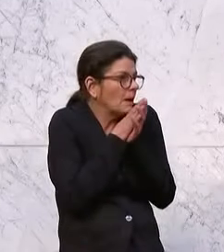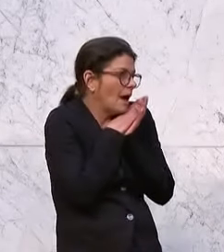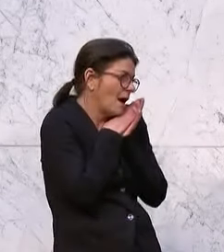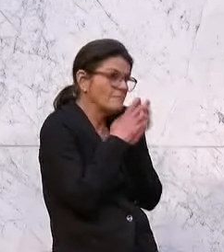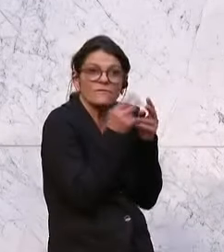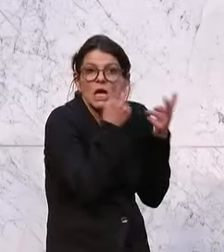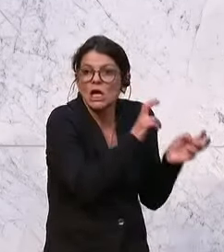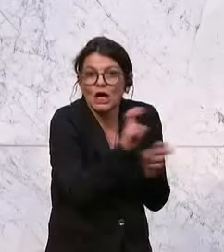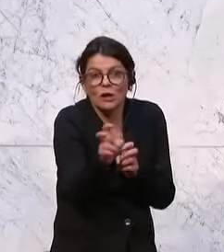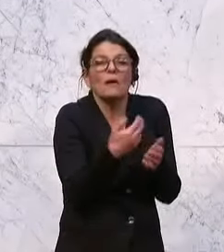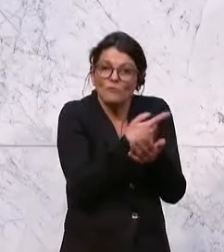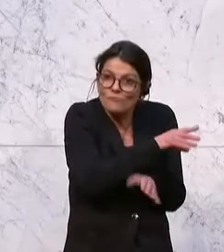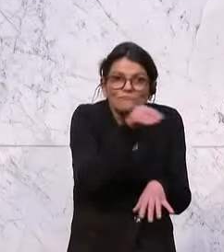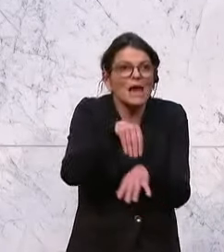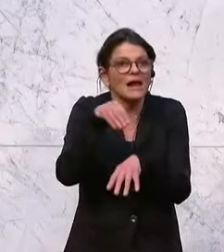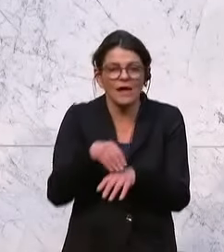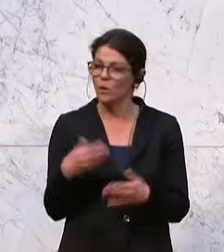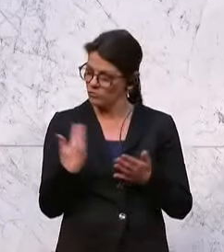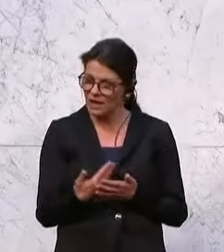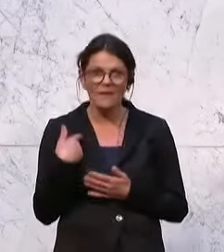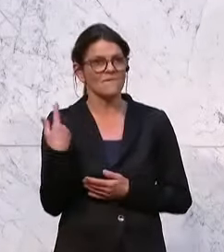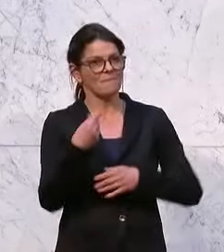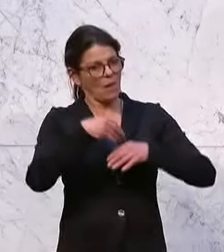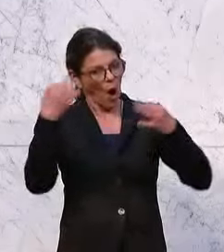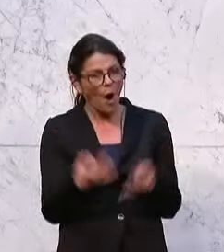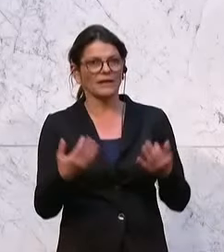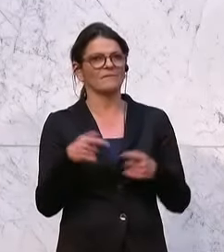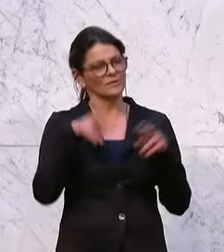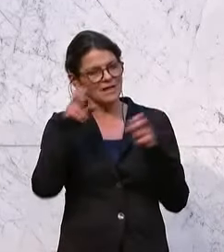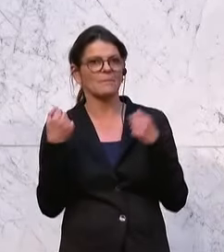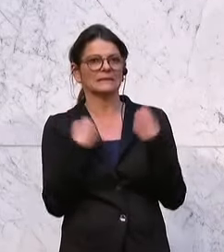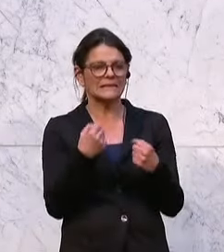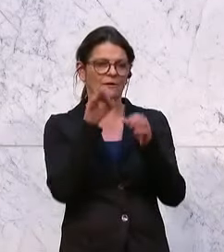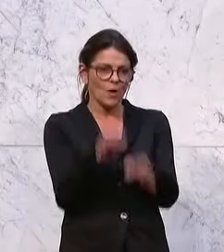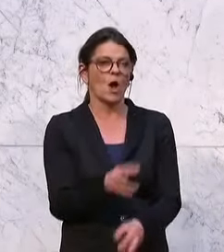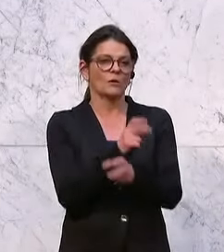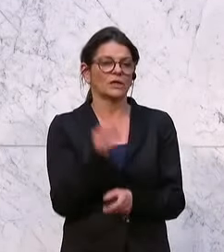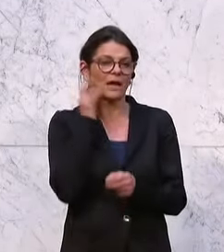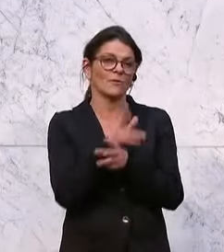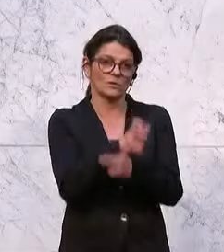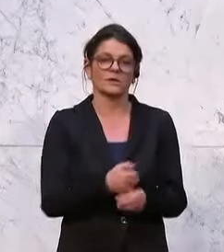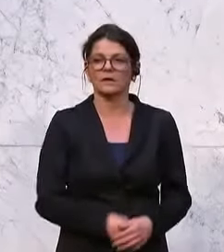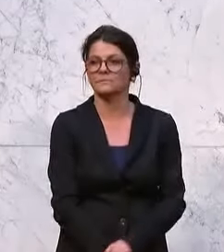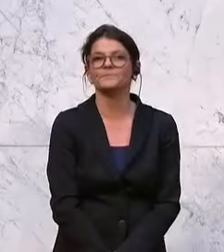wichtiges Thema, deswegen habt ihr euch gemeldet und deswegen melden wir uns heute, wenn es um die Sicherheit der Österreicherinnen und Österreicher geht.